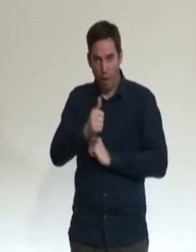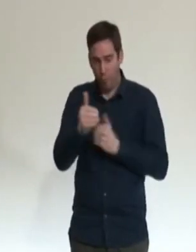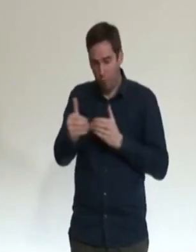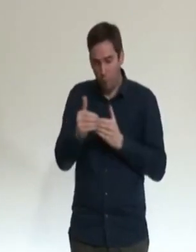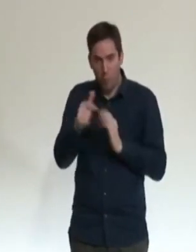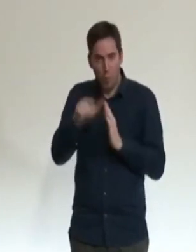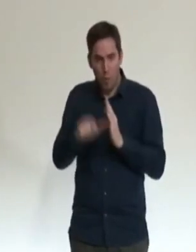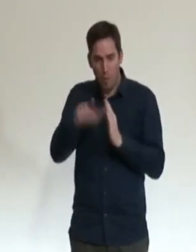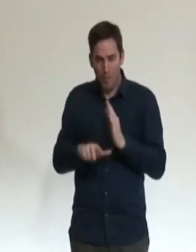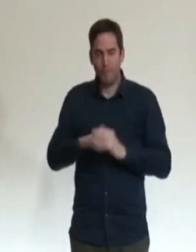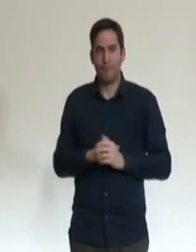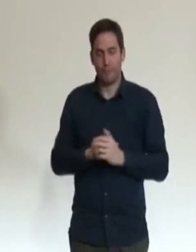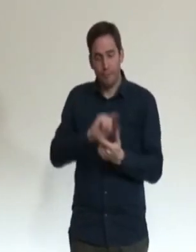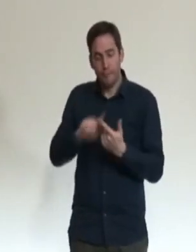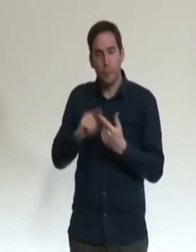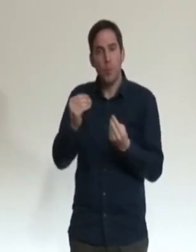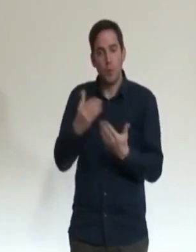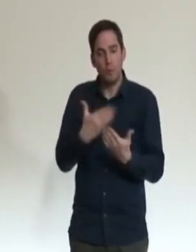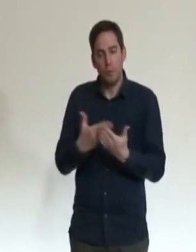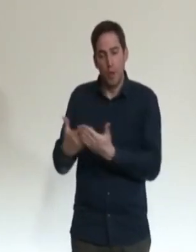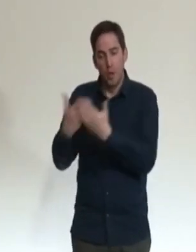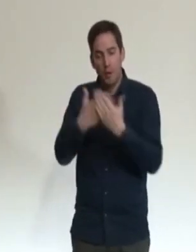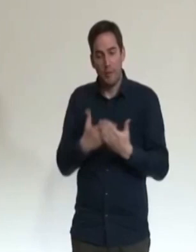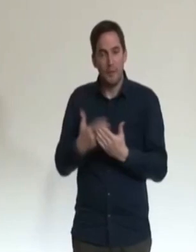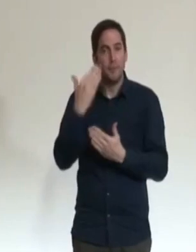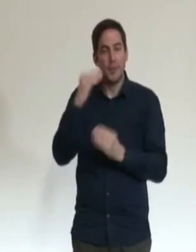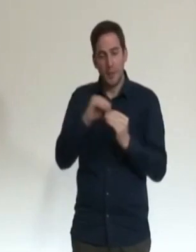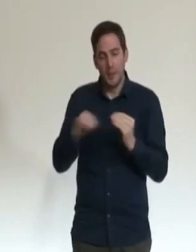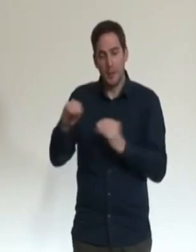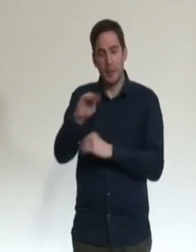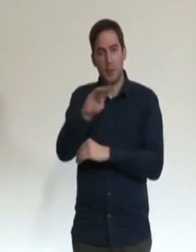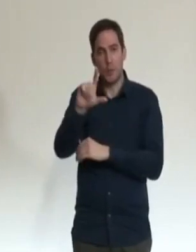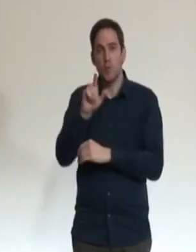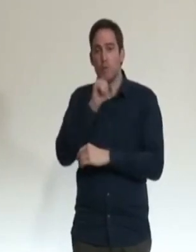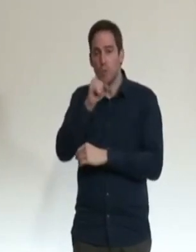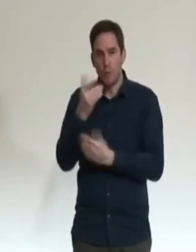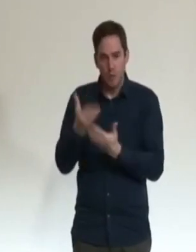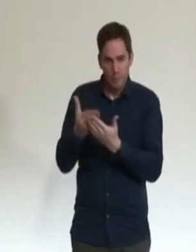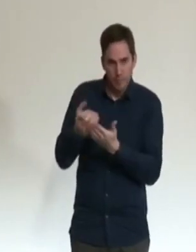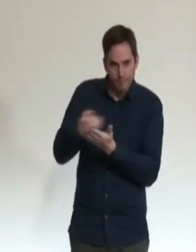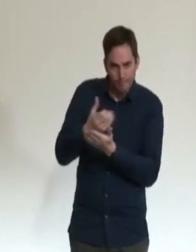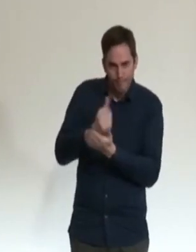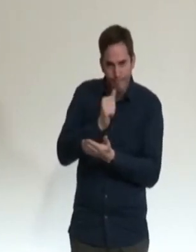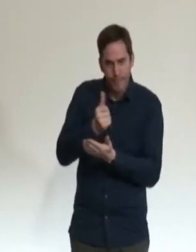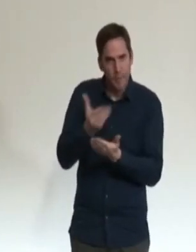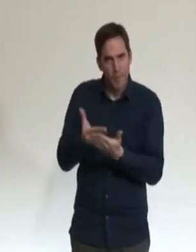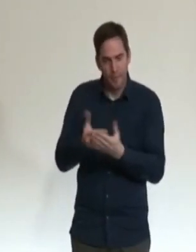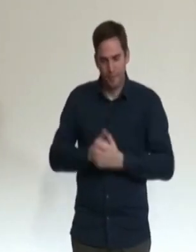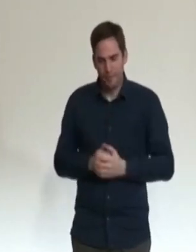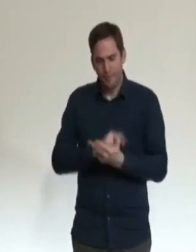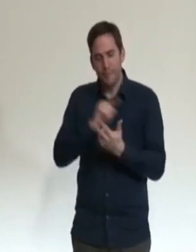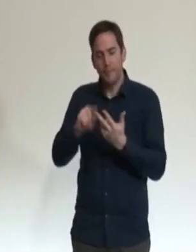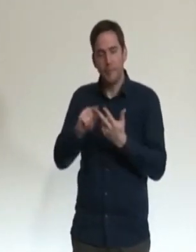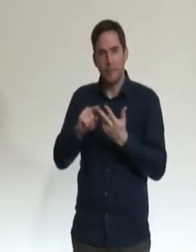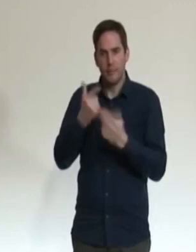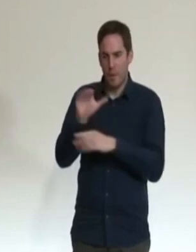'absence d'études cliniques sur une administration à 42 jours du rappel de vaccination. La faiblesse des connaissances scientifiques sur la protection